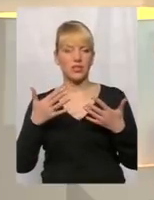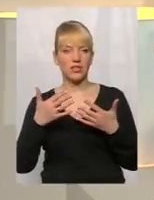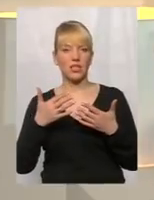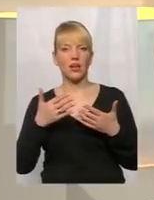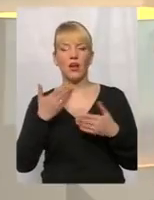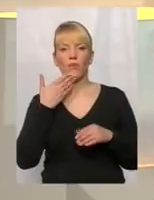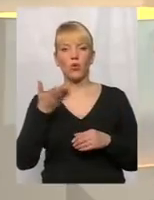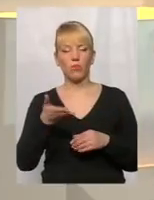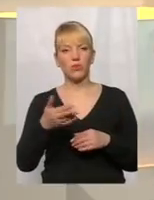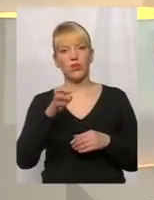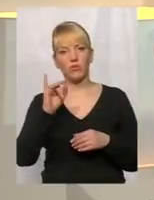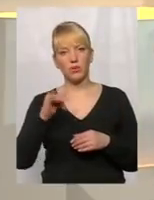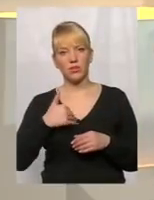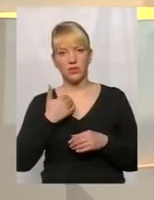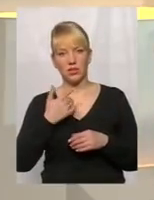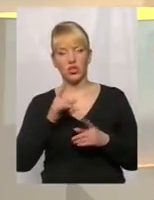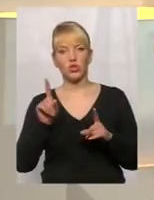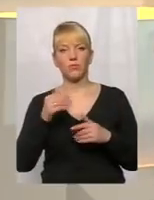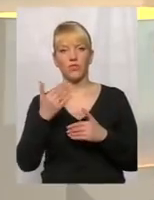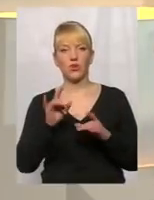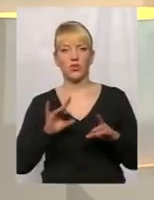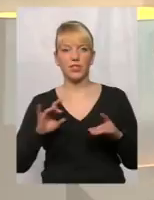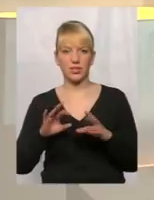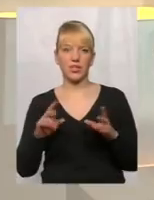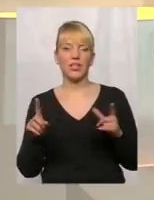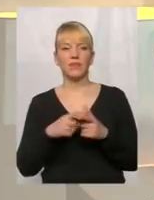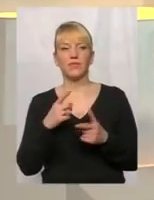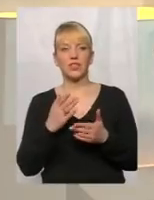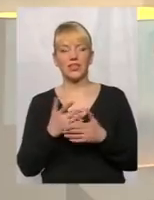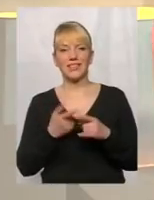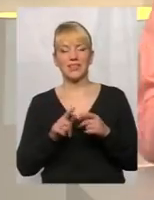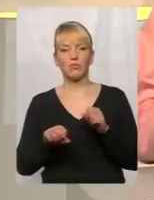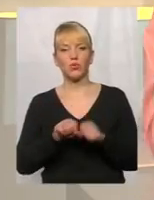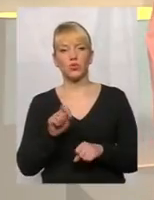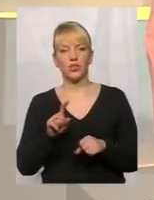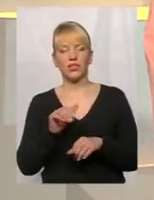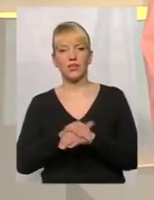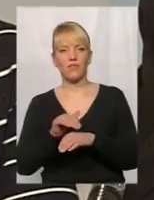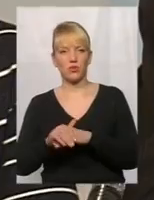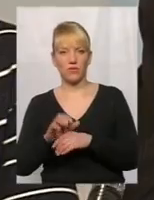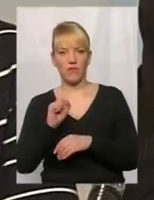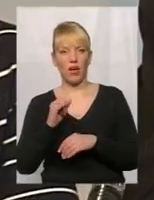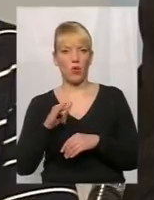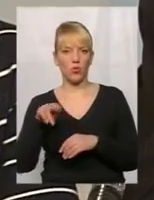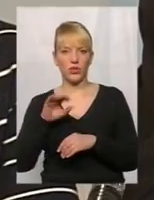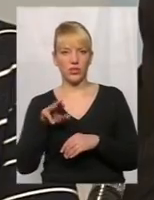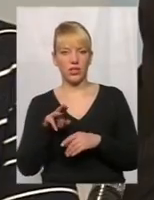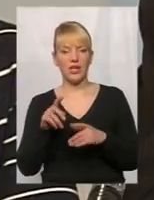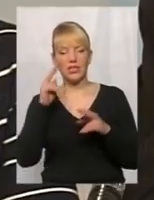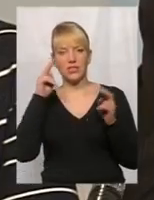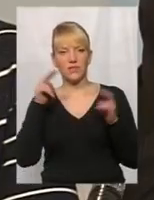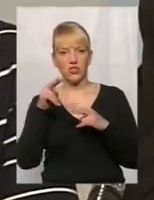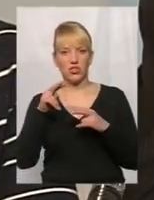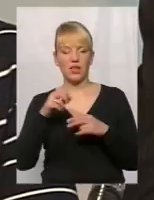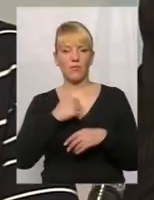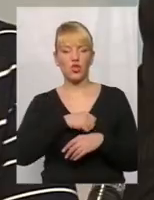Я би хотіла, щоб ви все-таки роз'яснили, чи є ці порушення, які зафіксував аудит, свідченням